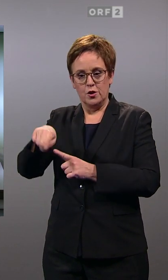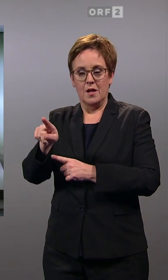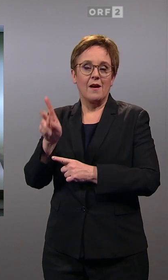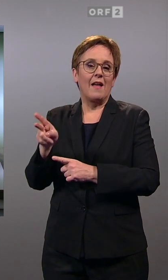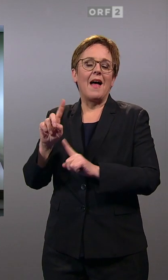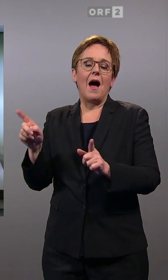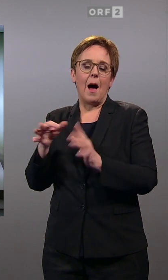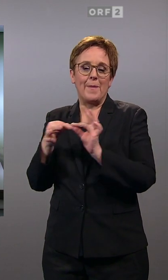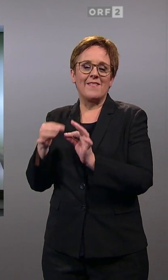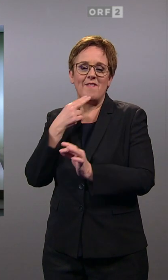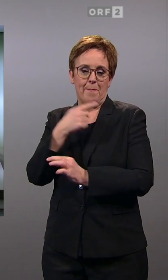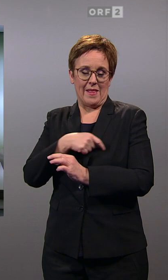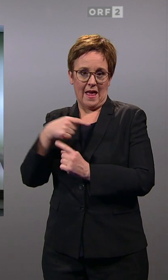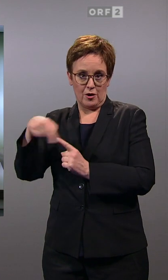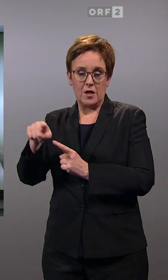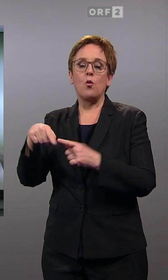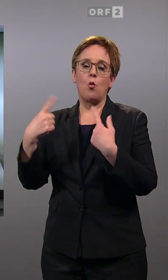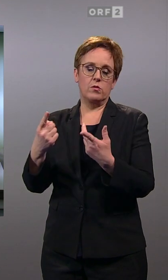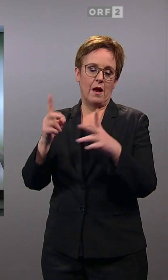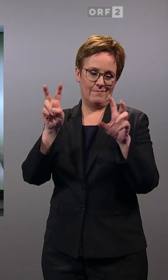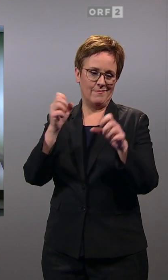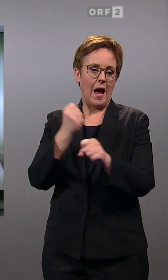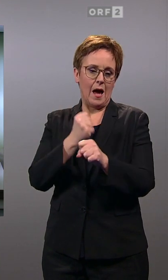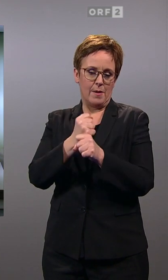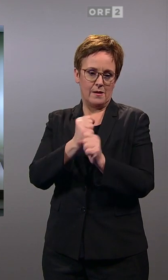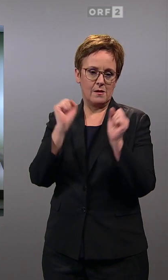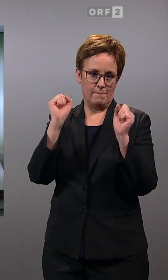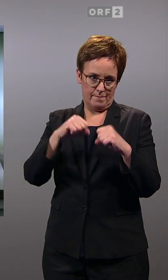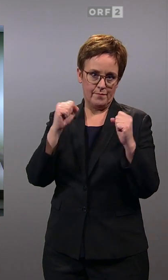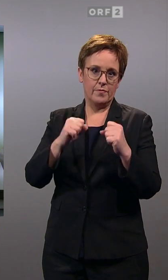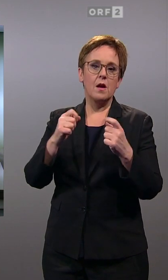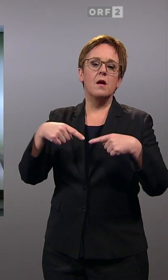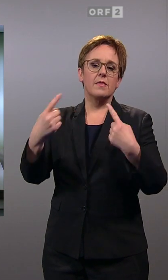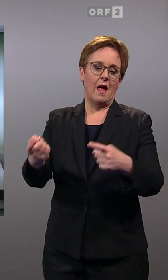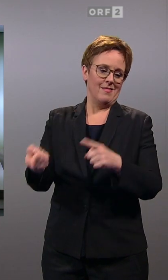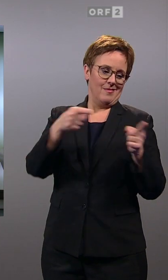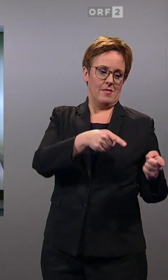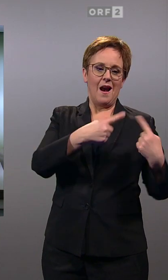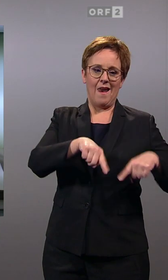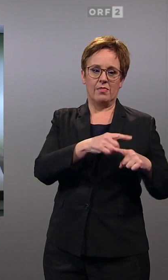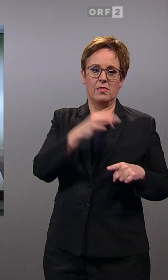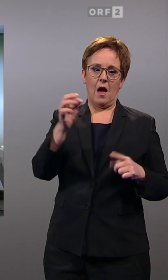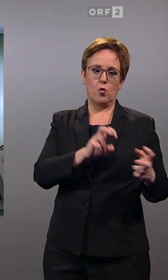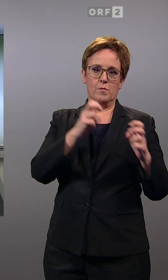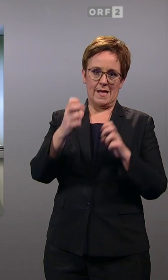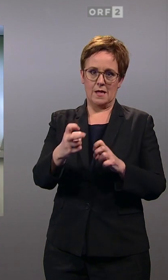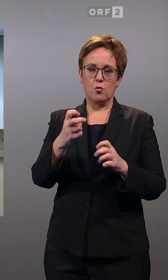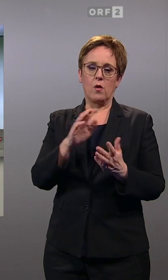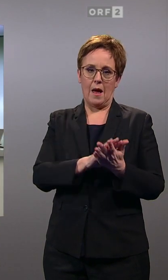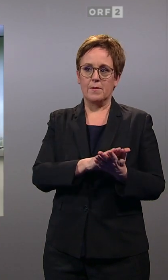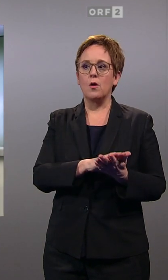um zu einem Arbeitsübereinkommen zu kommen, das dann auch im Landtag umgesetzt wird, wenn es auch nicht unbedingt